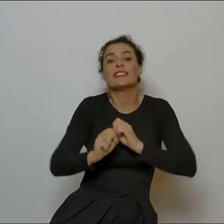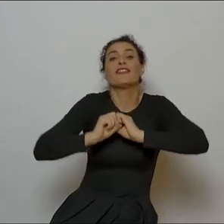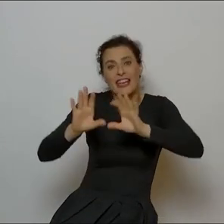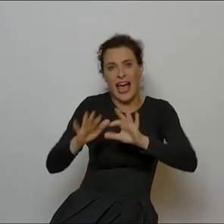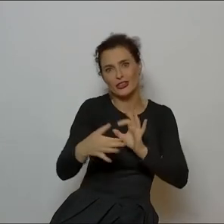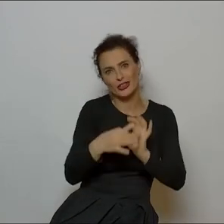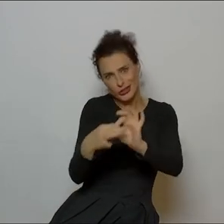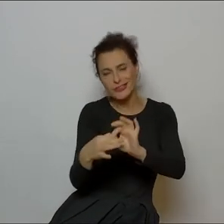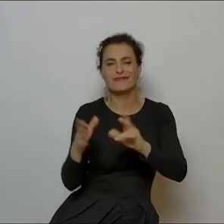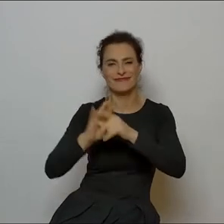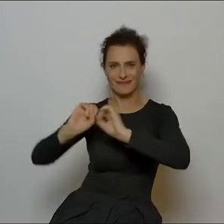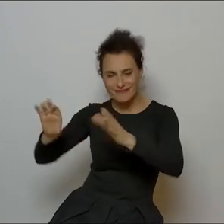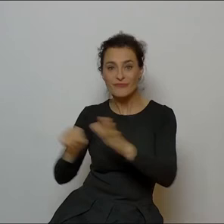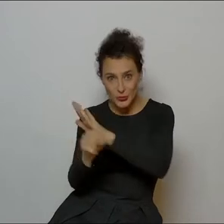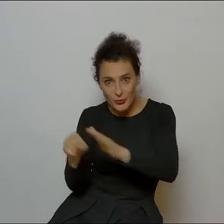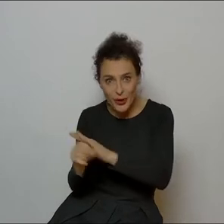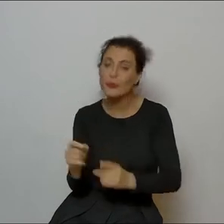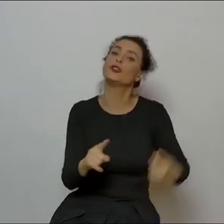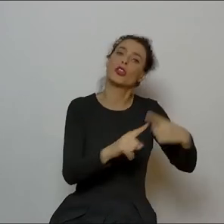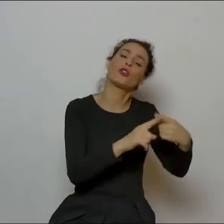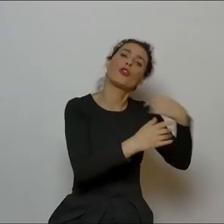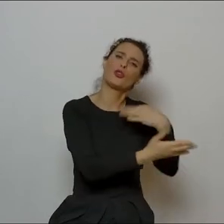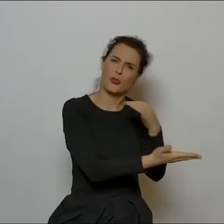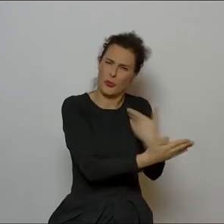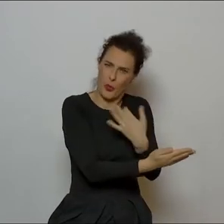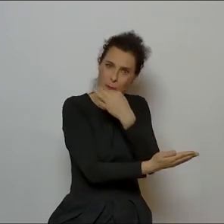do Twojego pytania.